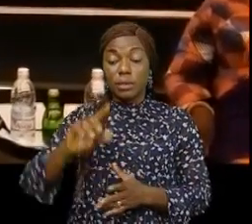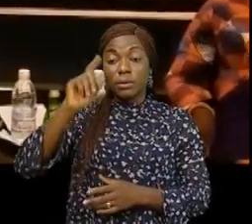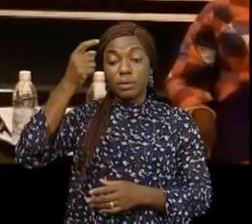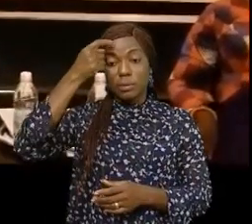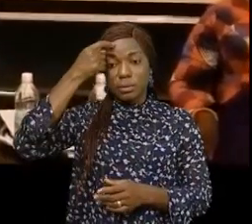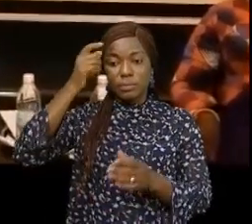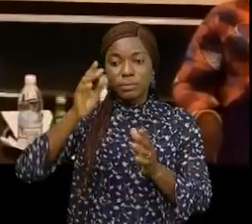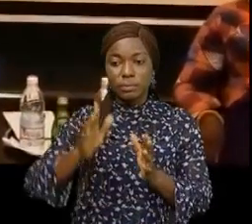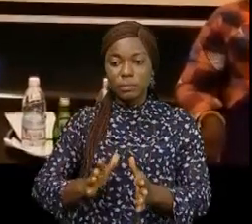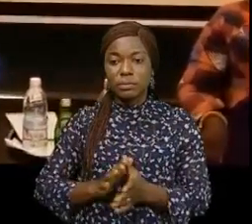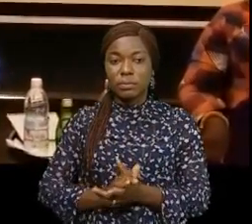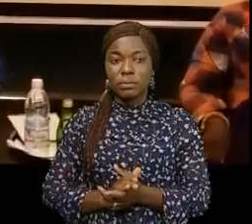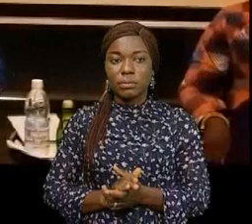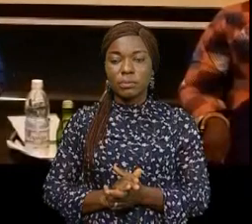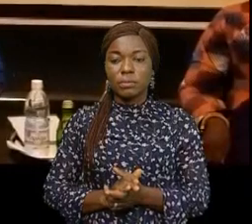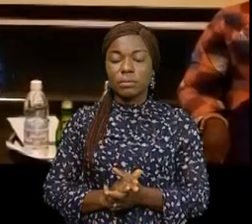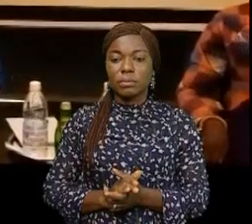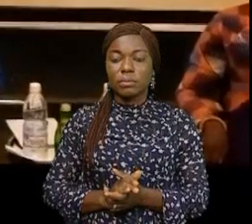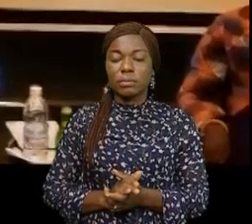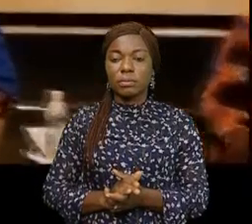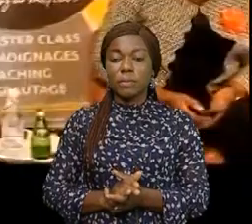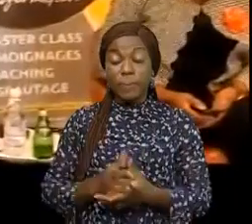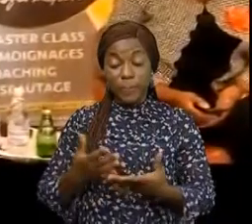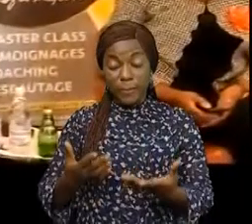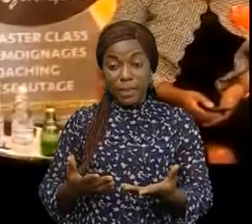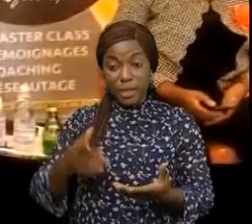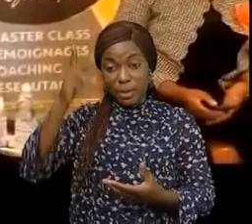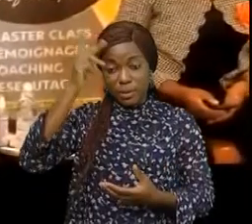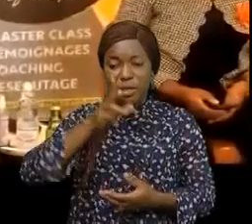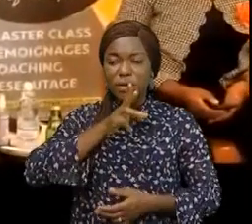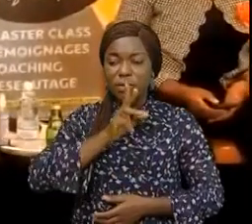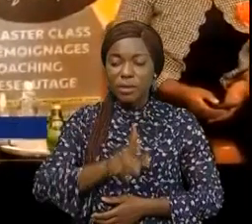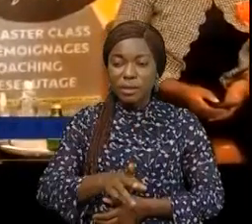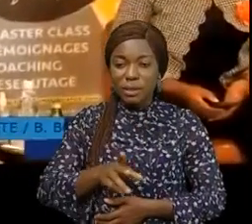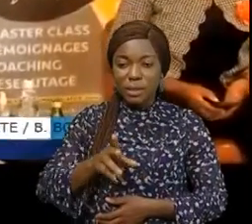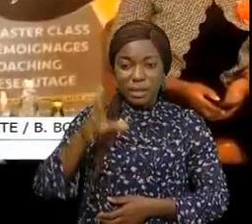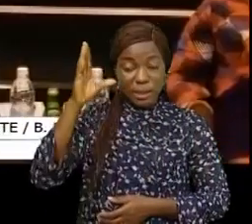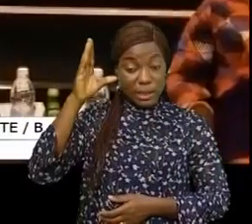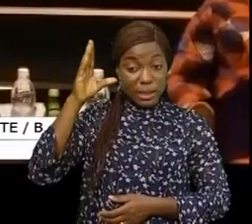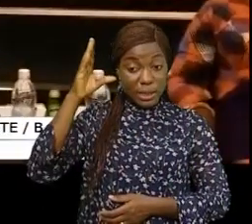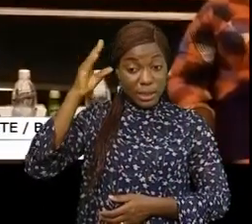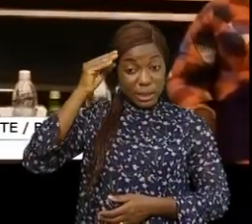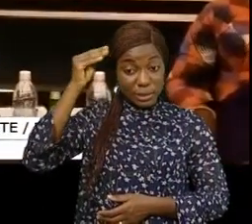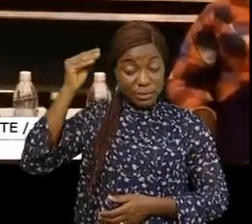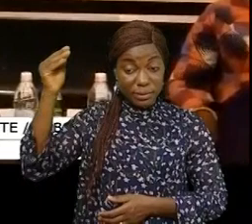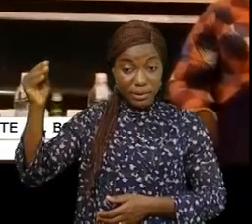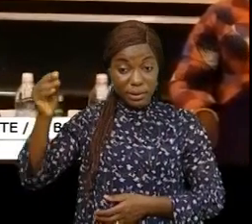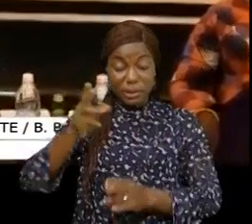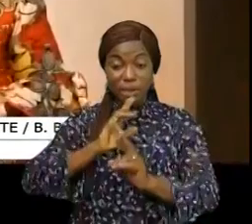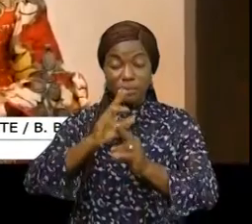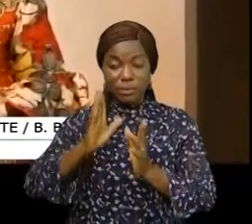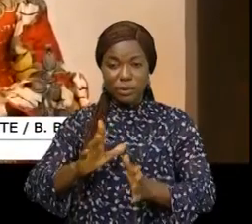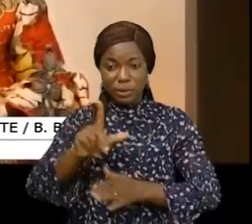mais il faut reconnaître aussi qu'il la volonté politique de l'État. Une véritable expérience que madame le rapporteur adjoint de l'Assemblée